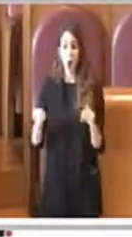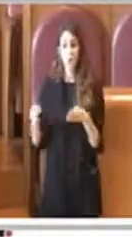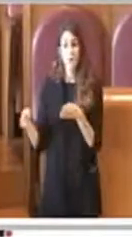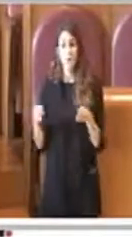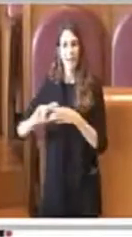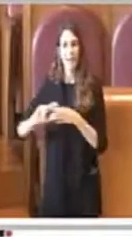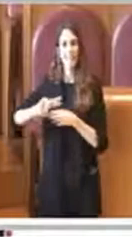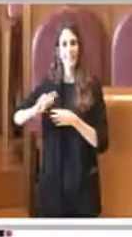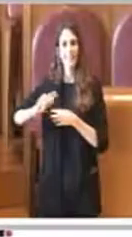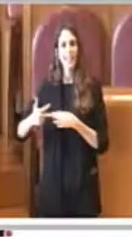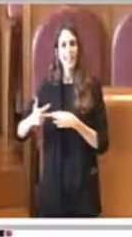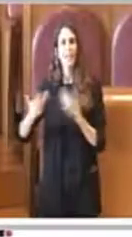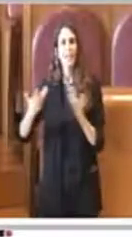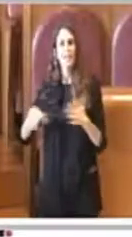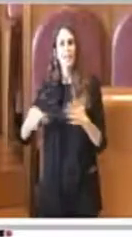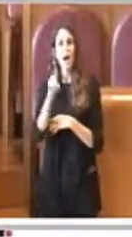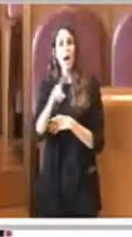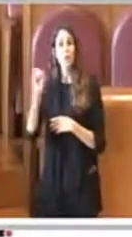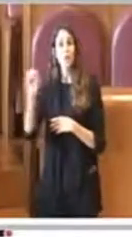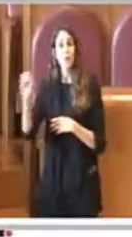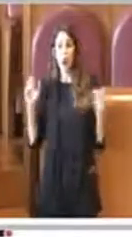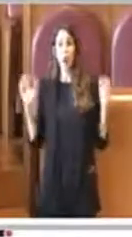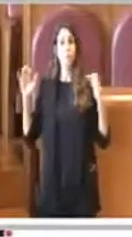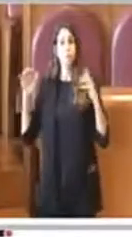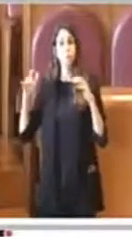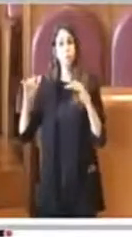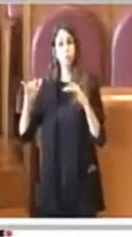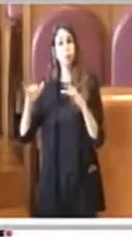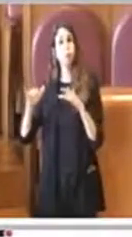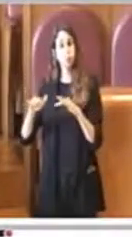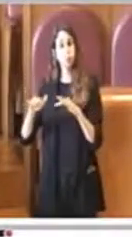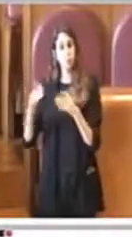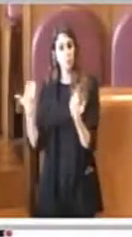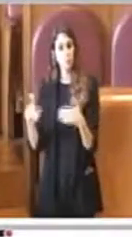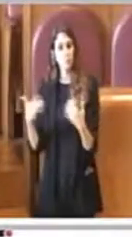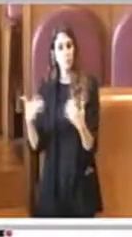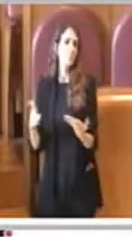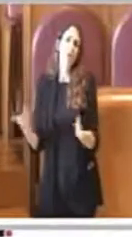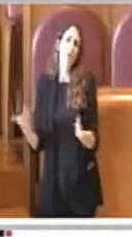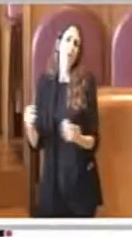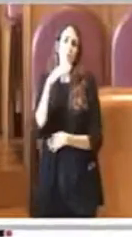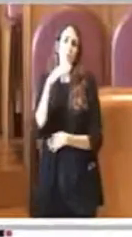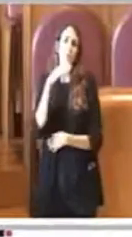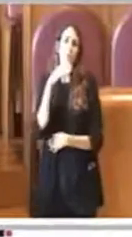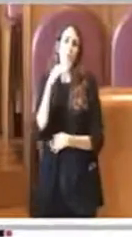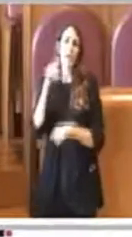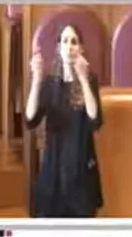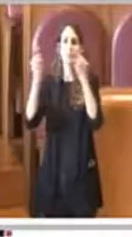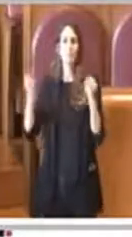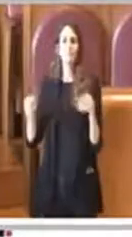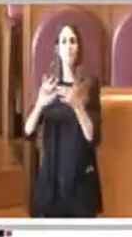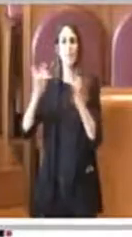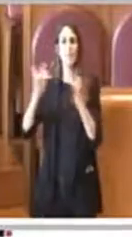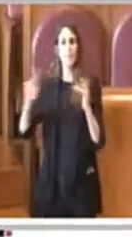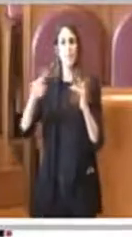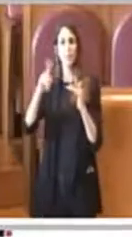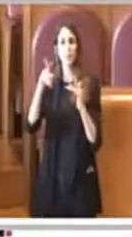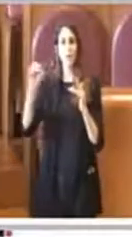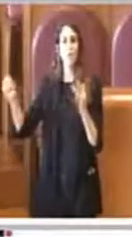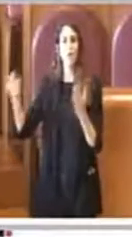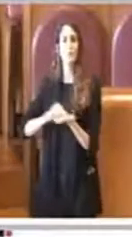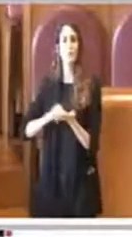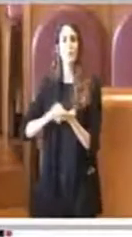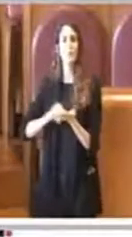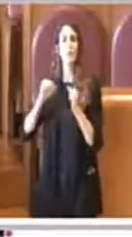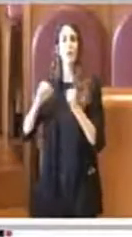è molto ampia, nel senso che basta prenotarsi sul sito e si può andare a visitarla.